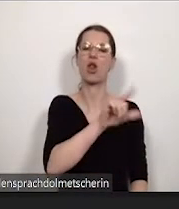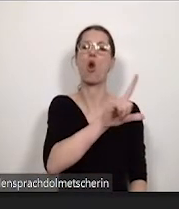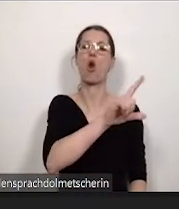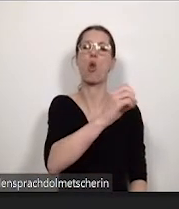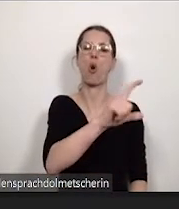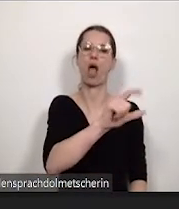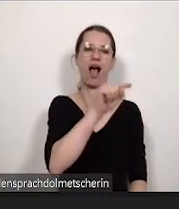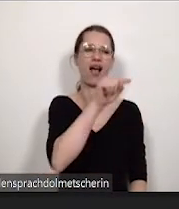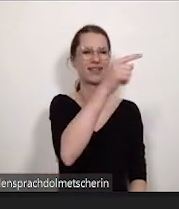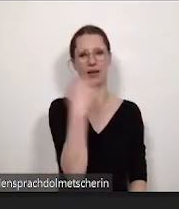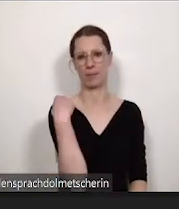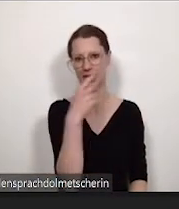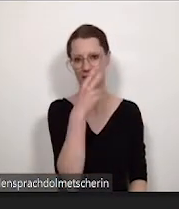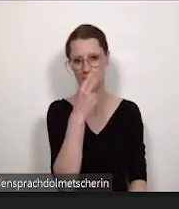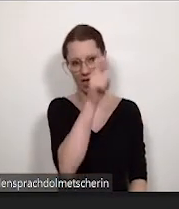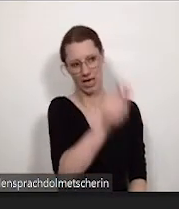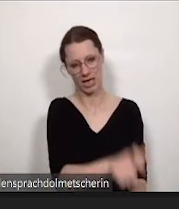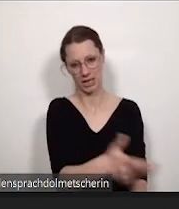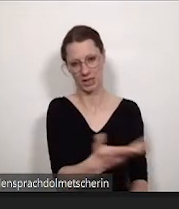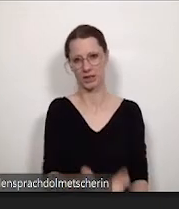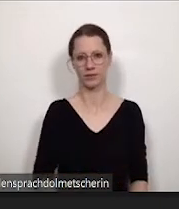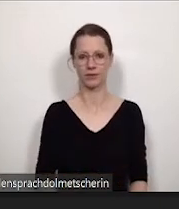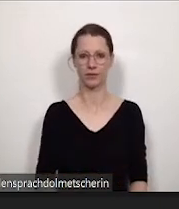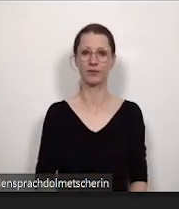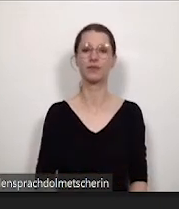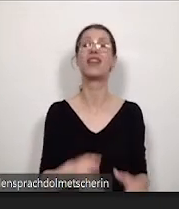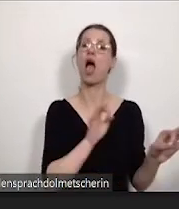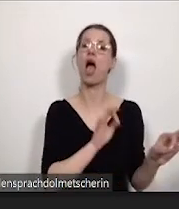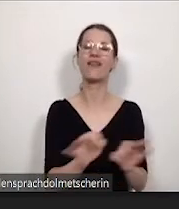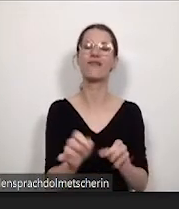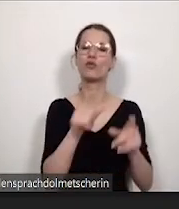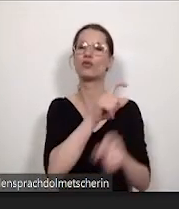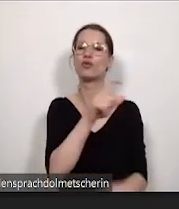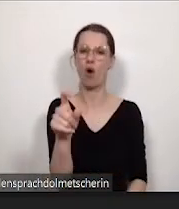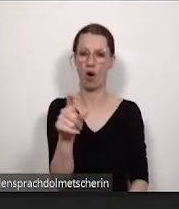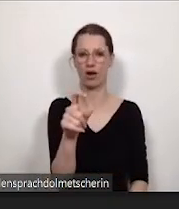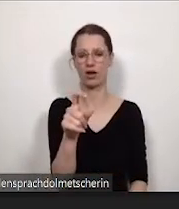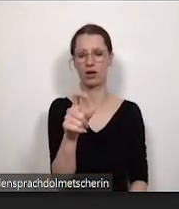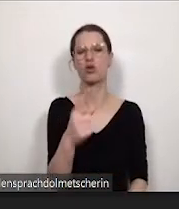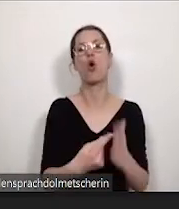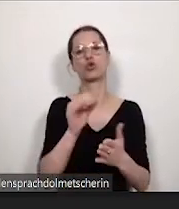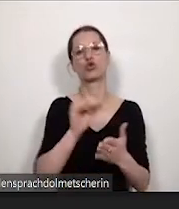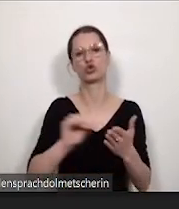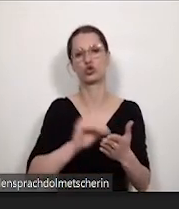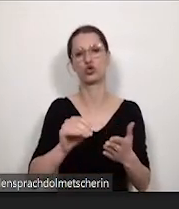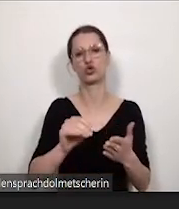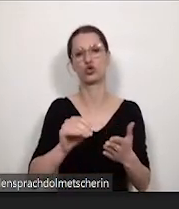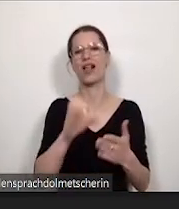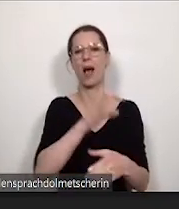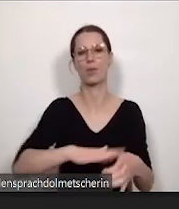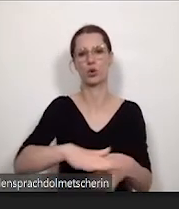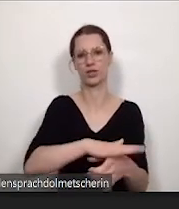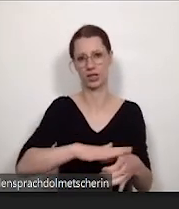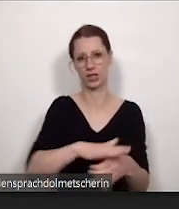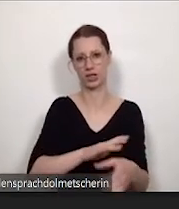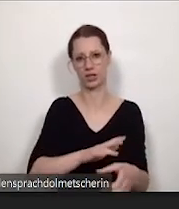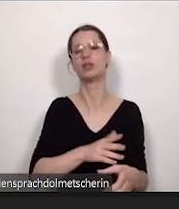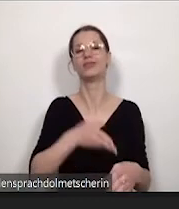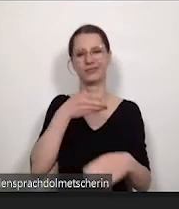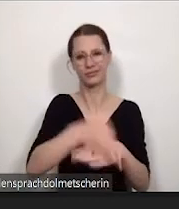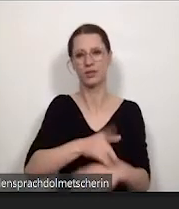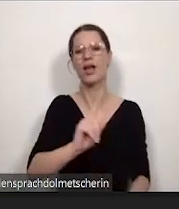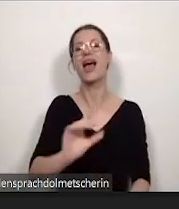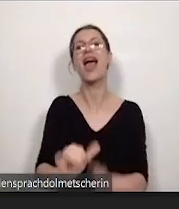gerade schon gesehen haben. Und die ist in der Einführungswoche auf dem Hochschulcampus. Sie ist Erstsemesterin und trifft ihre